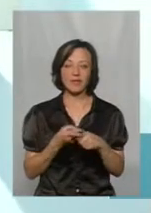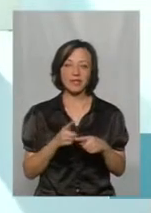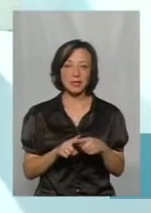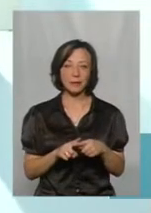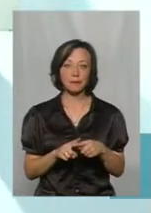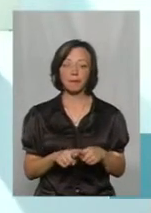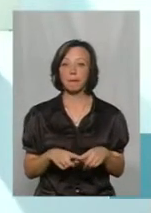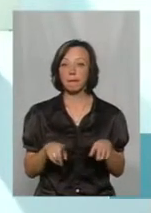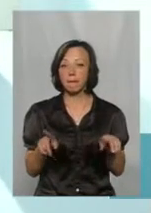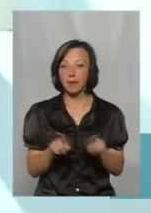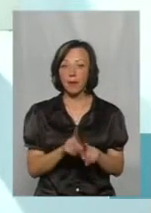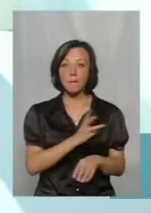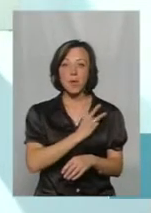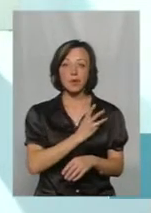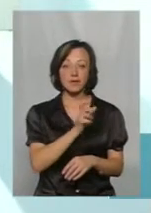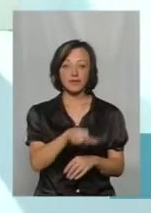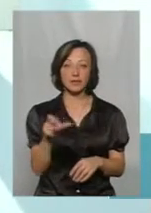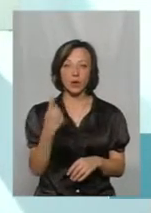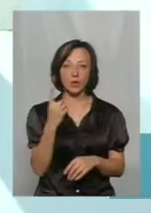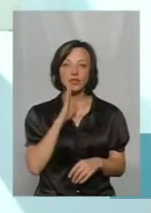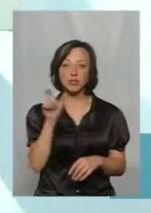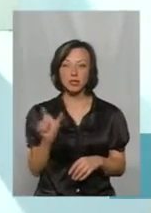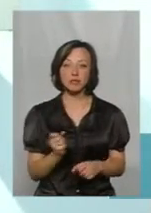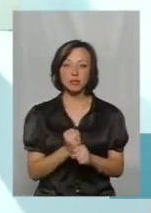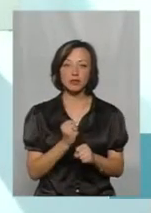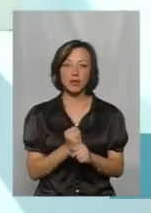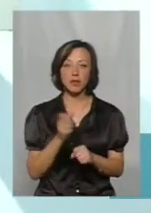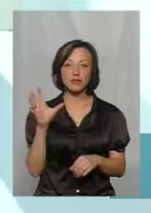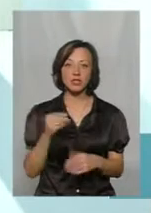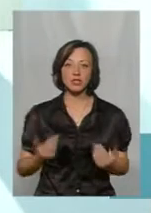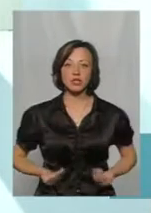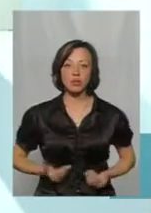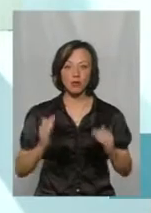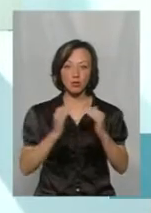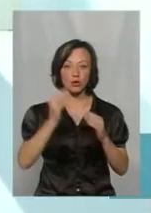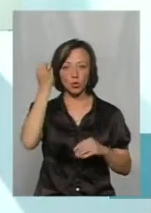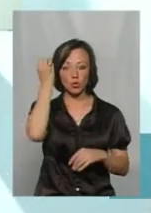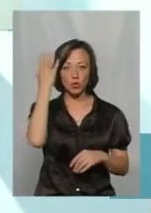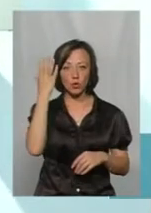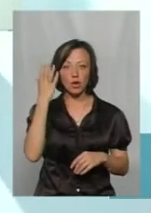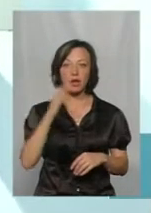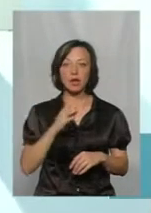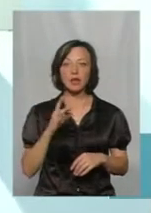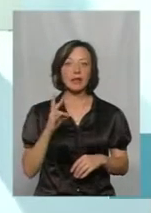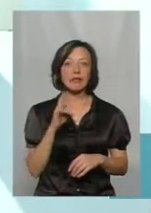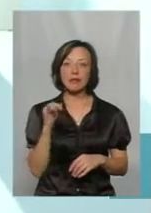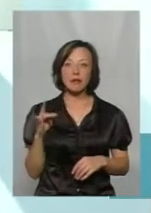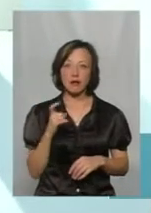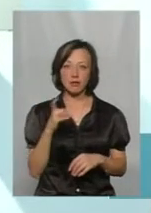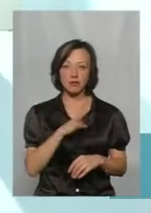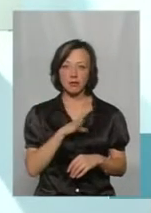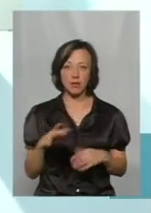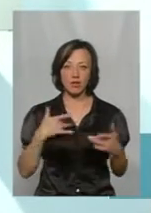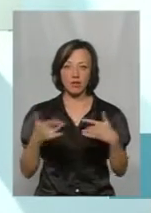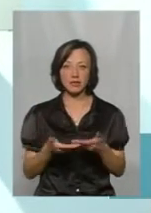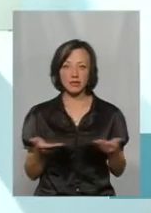І така настільки мотивація. Навіть є одна слухачка, яка працювала своє життя в Домі культурі, і вона ні разу не була на сцені. А